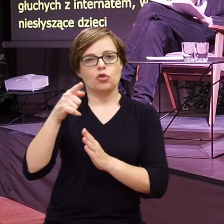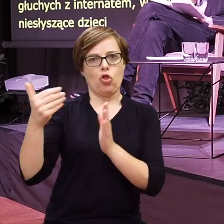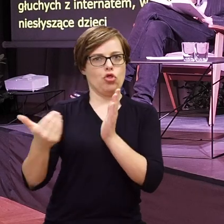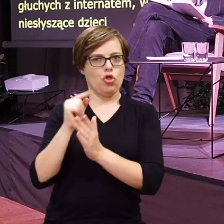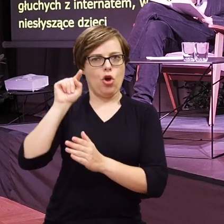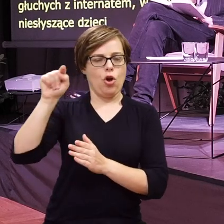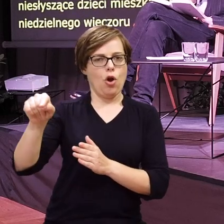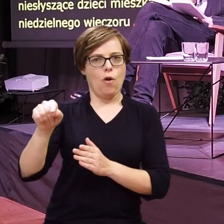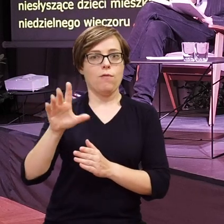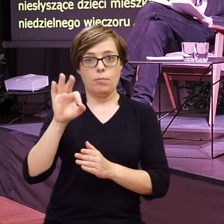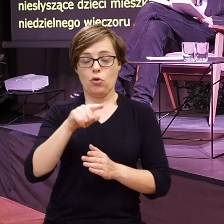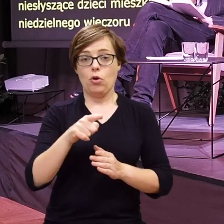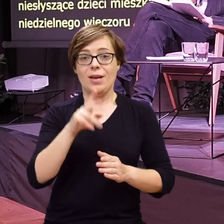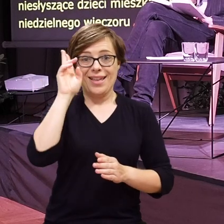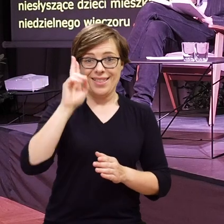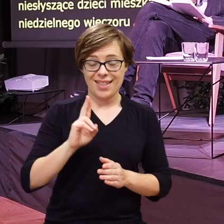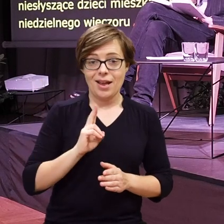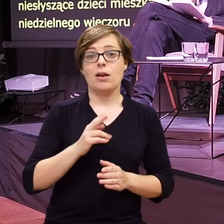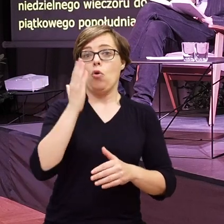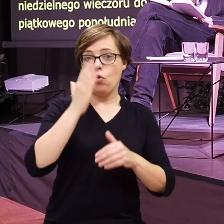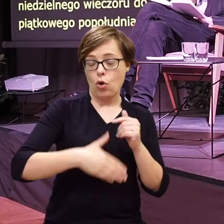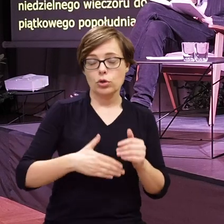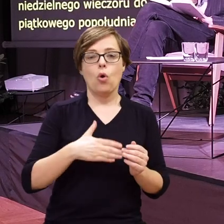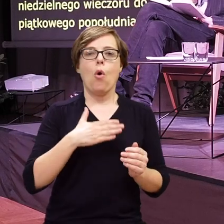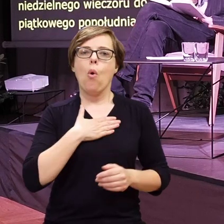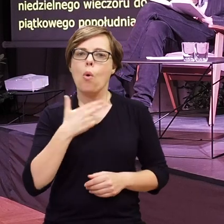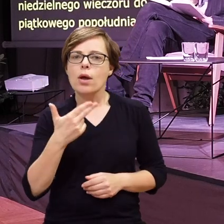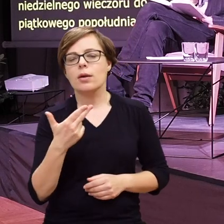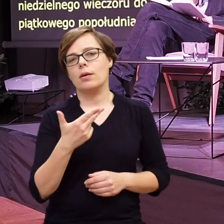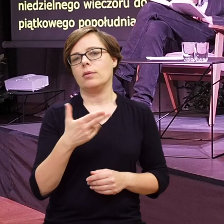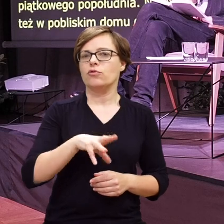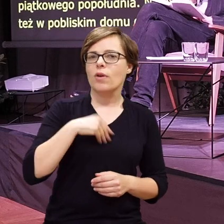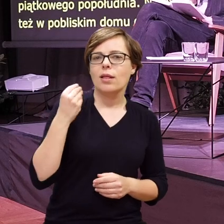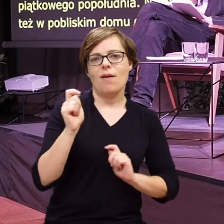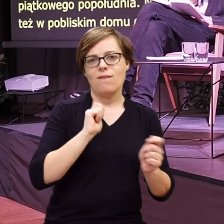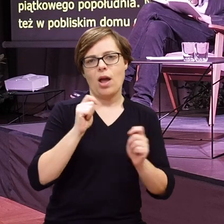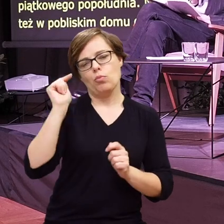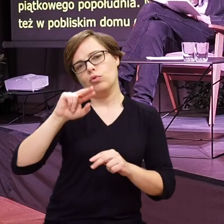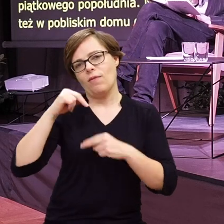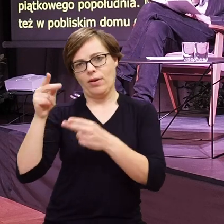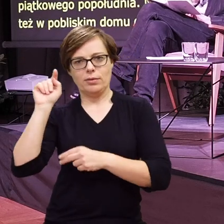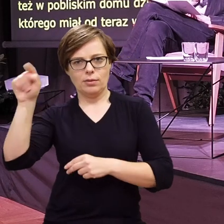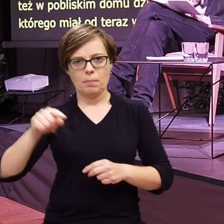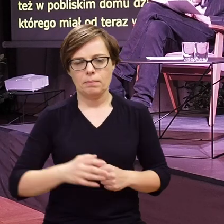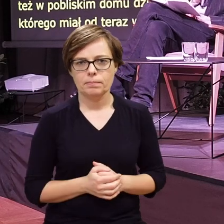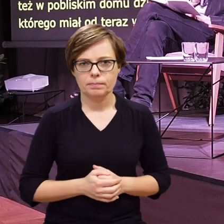do którego miał od teraz wracać z internatu na weekendy, święta i wakacje.